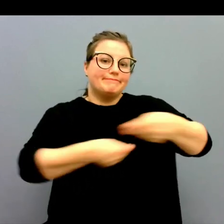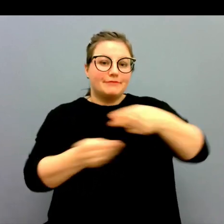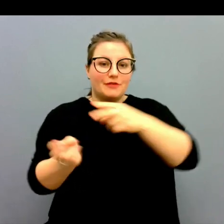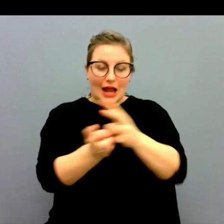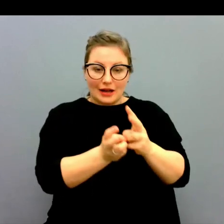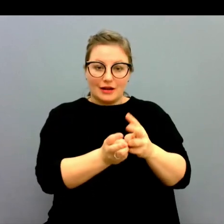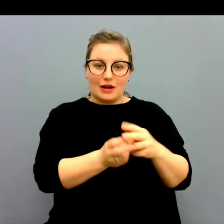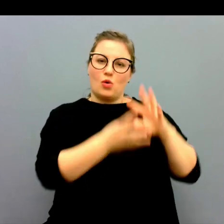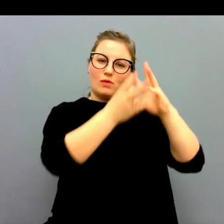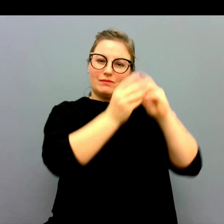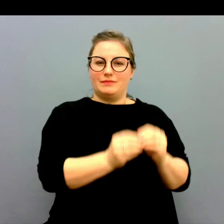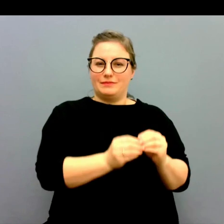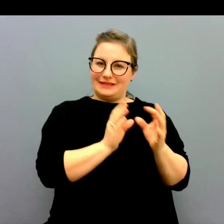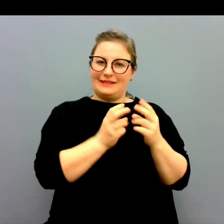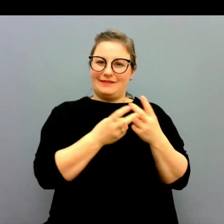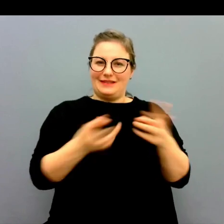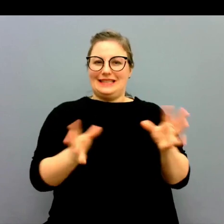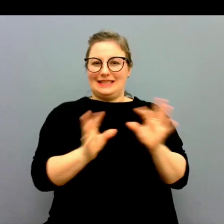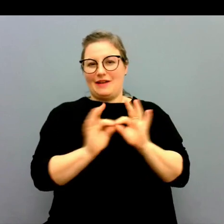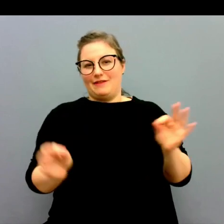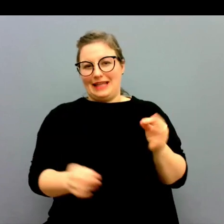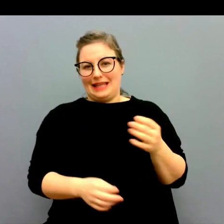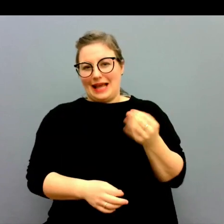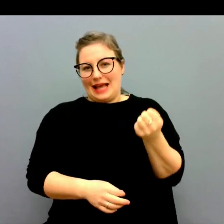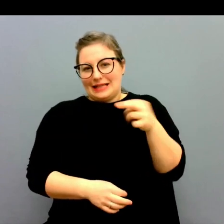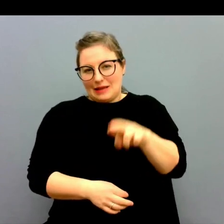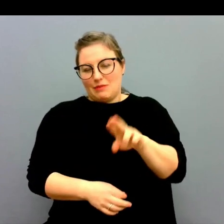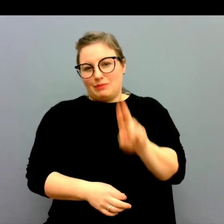och ta fram de här goda exemplen tror jag.